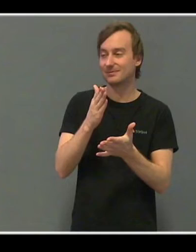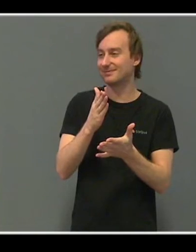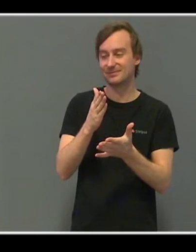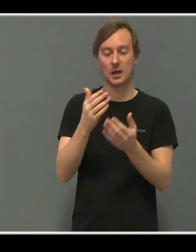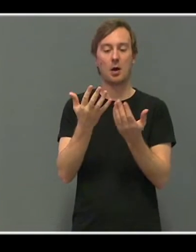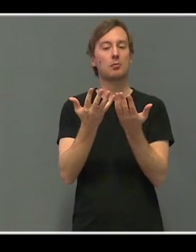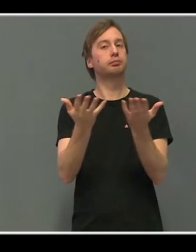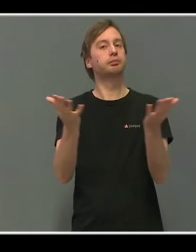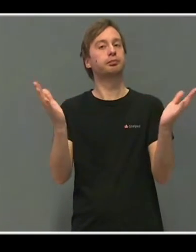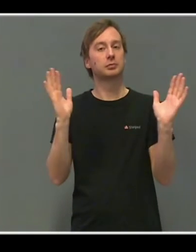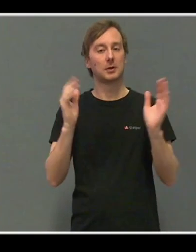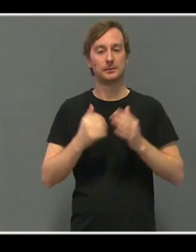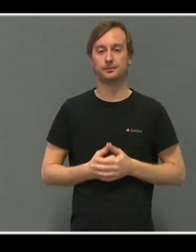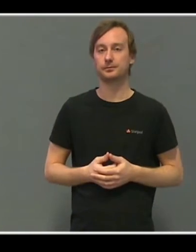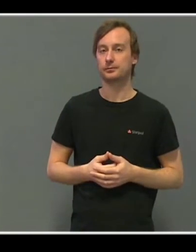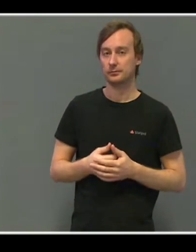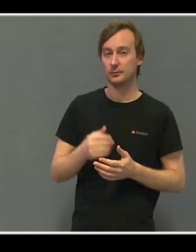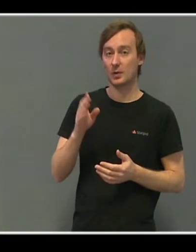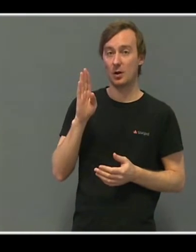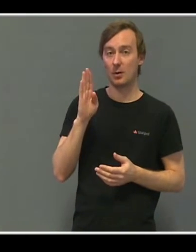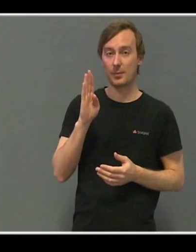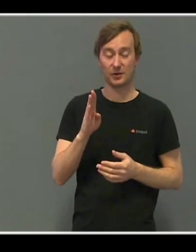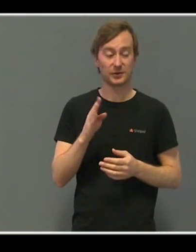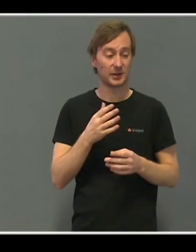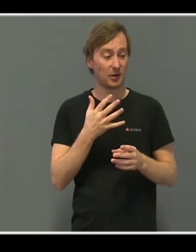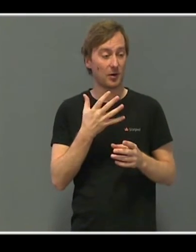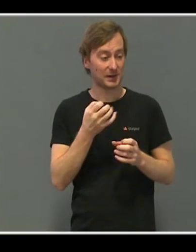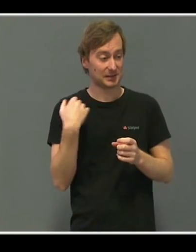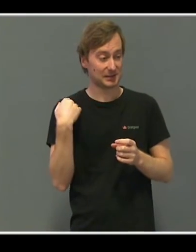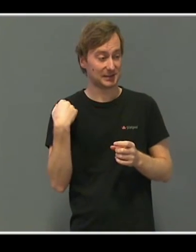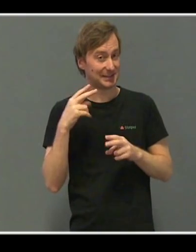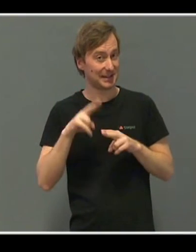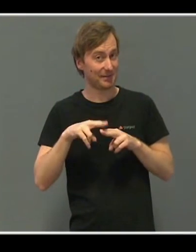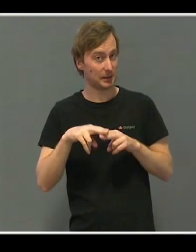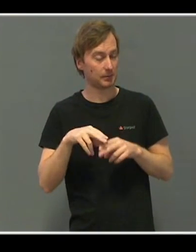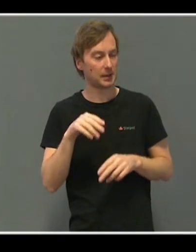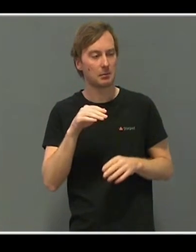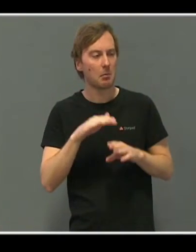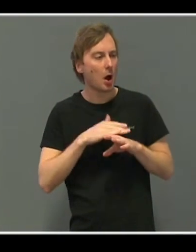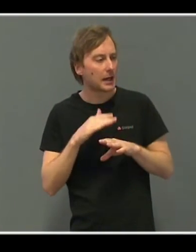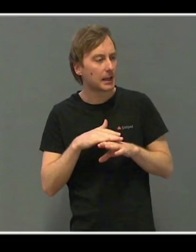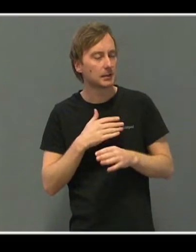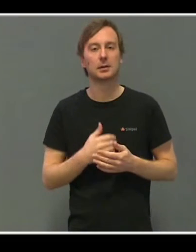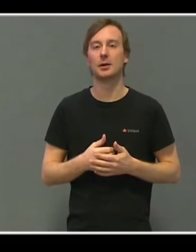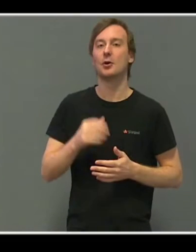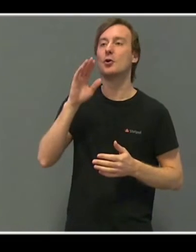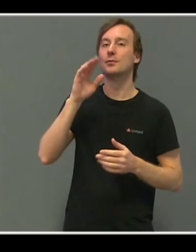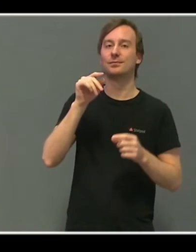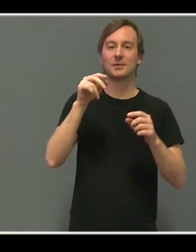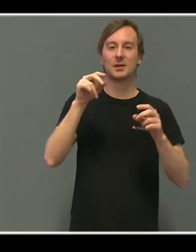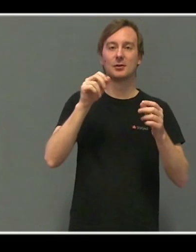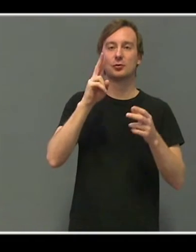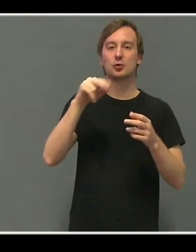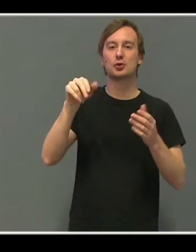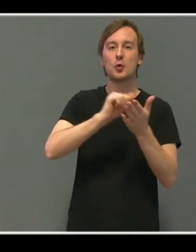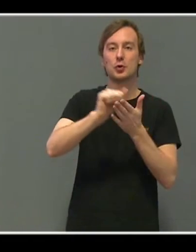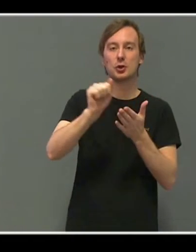Beate vislet til i dag. Maren? Jeg kom på, da du sa det der, ut på tur, aldri sur.